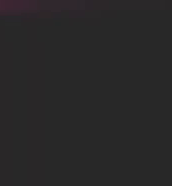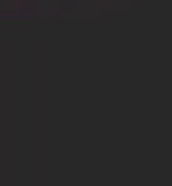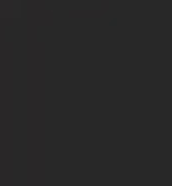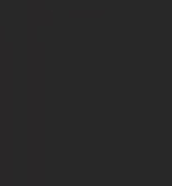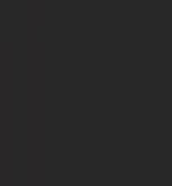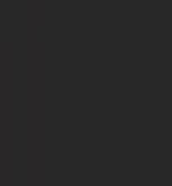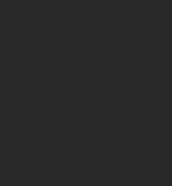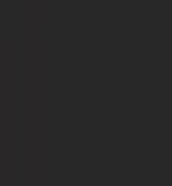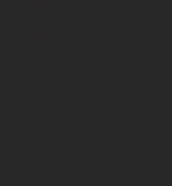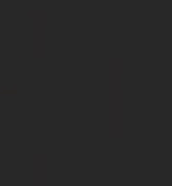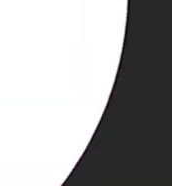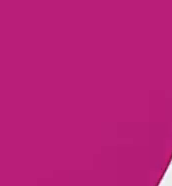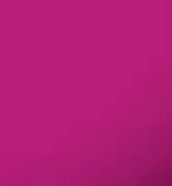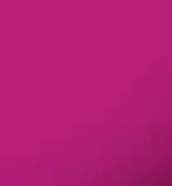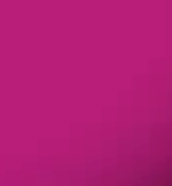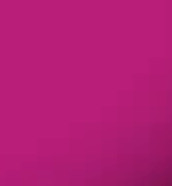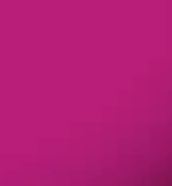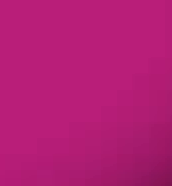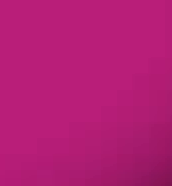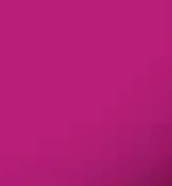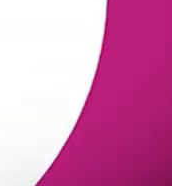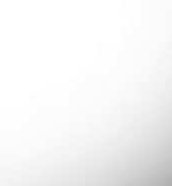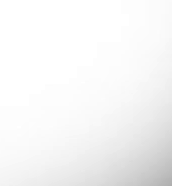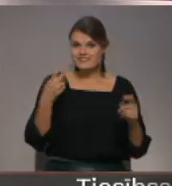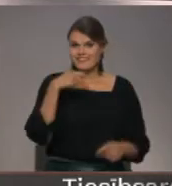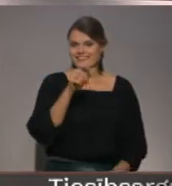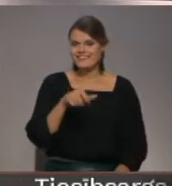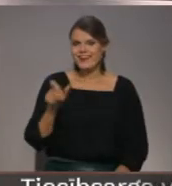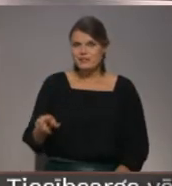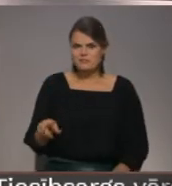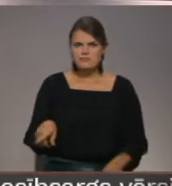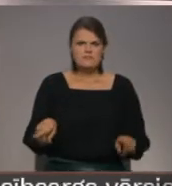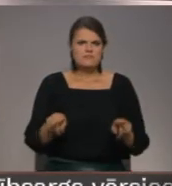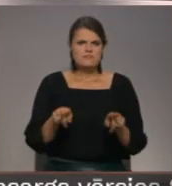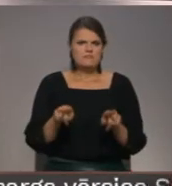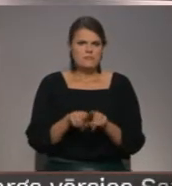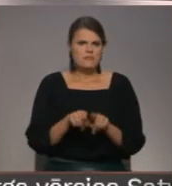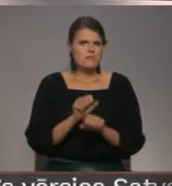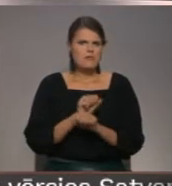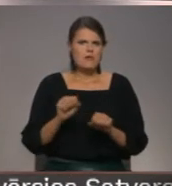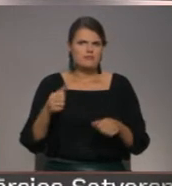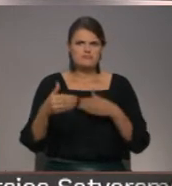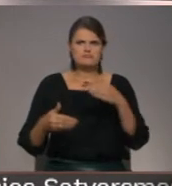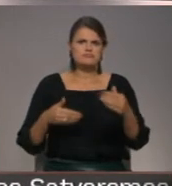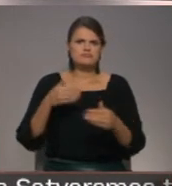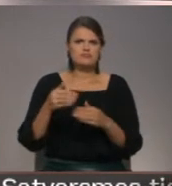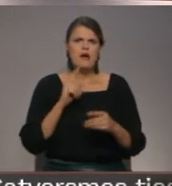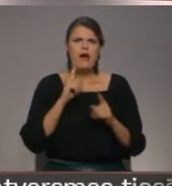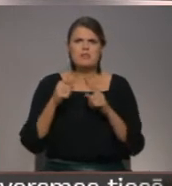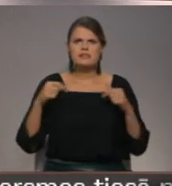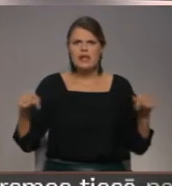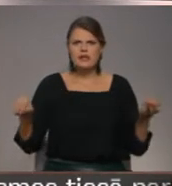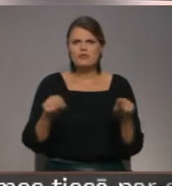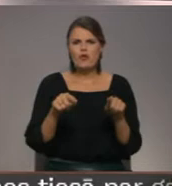Re, visi ēters ir te! Luži kā neapturams ceļa rūlis uz priekšu virzās